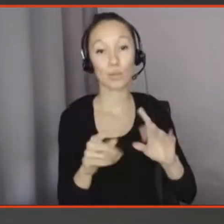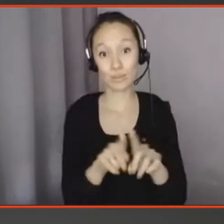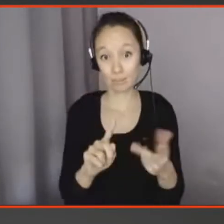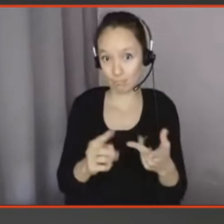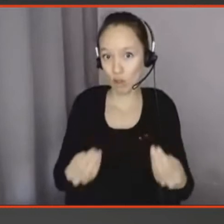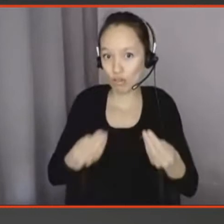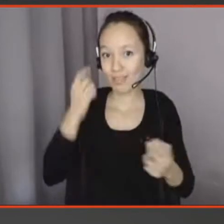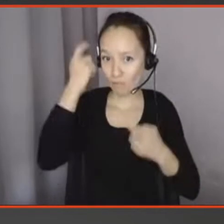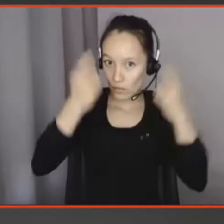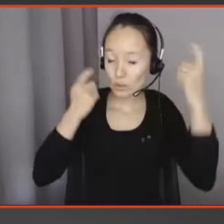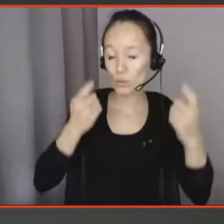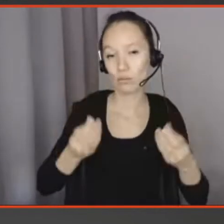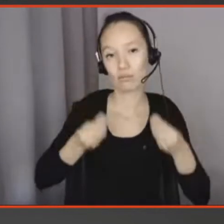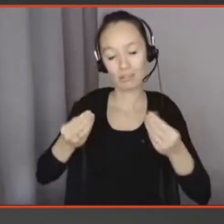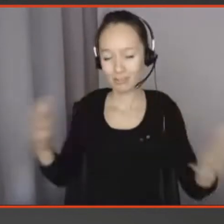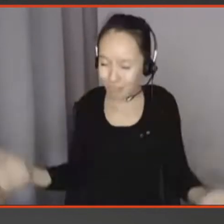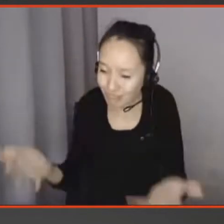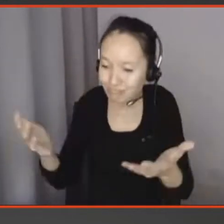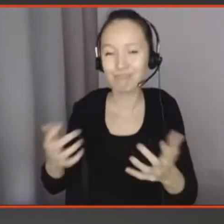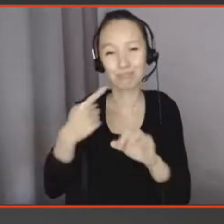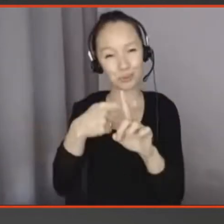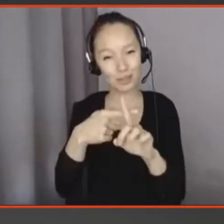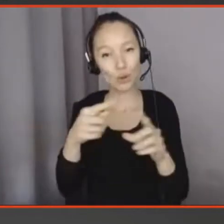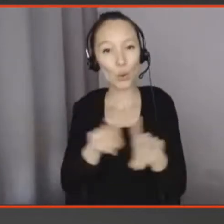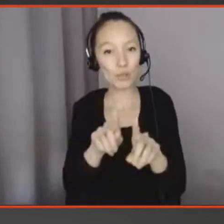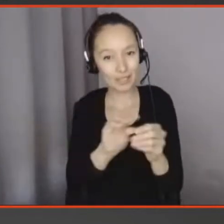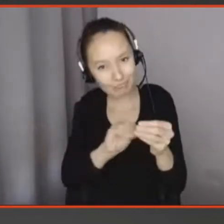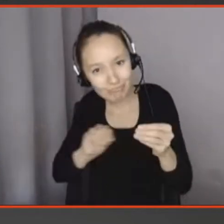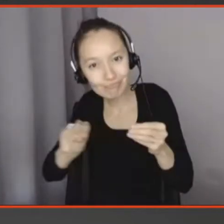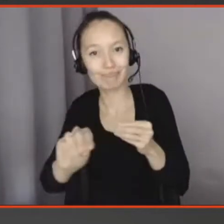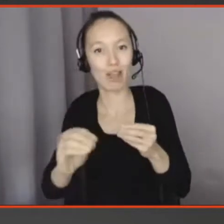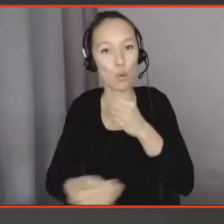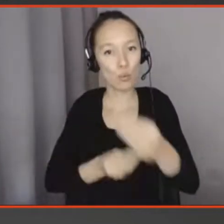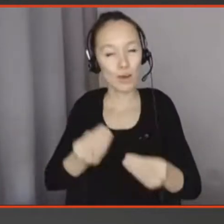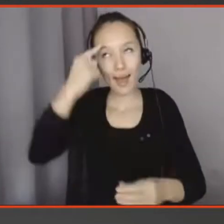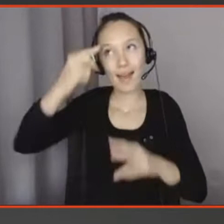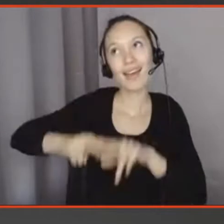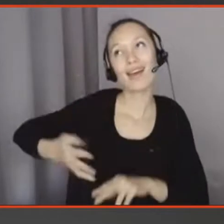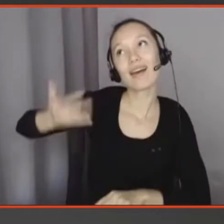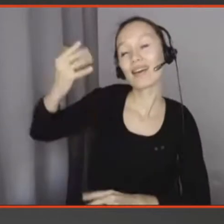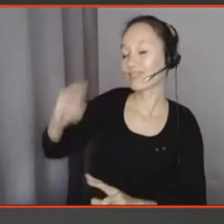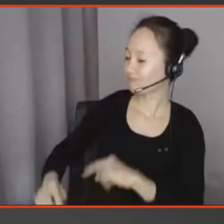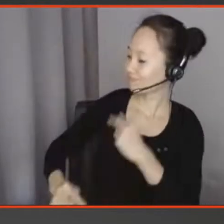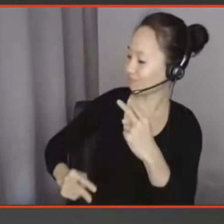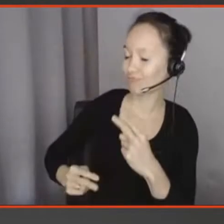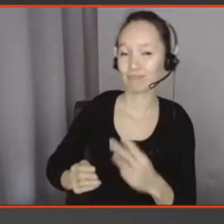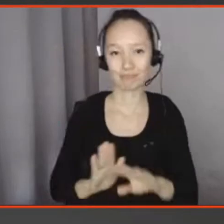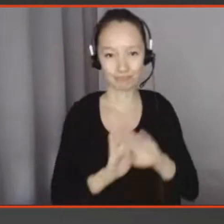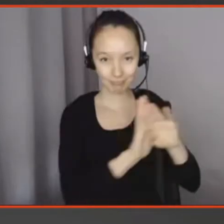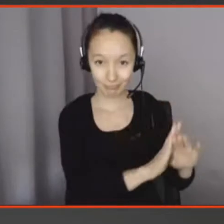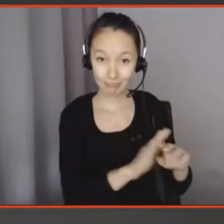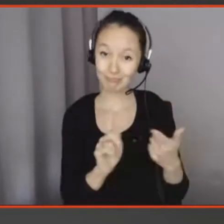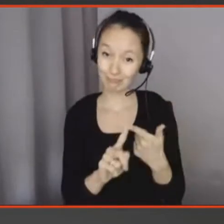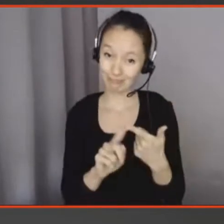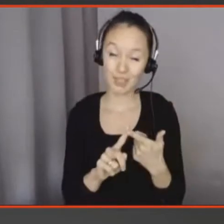'expérience positive, mais aussi la prolonger ou se la remémorer. Mais on a une autre conséquence qui, en fait, on n'y pense pas souvent,